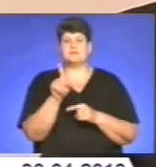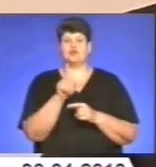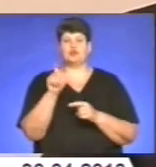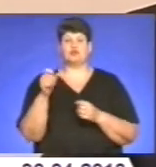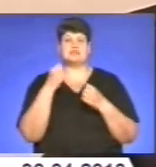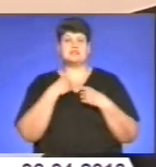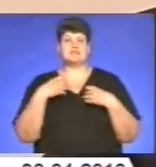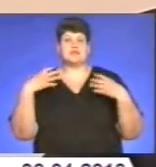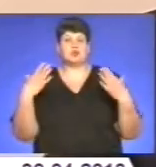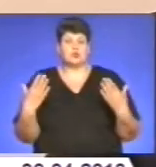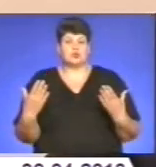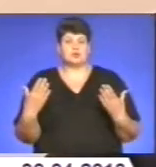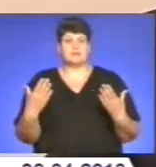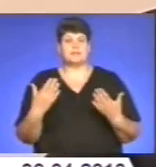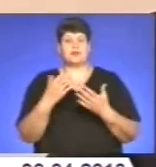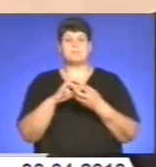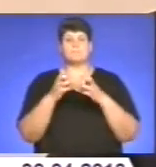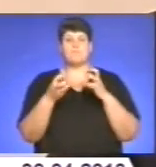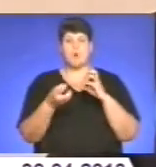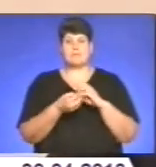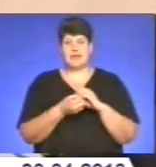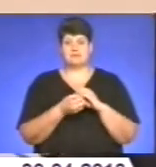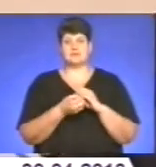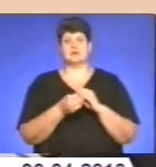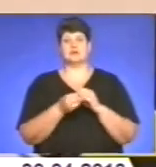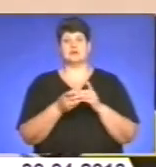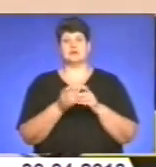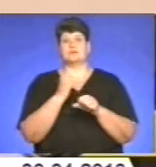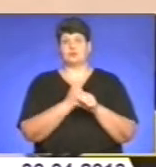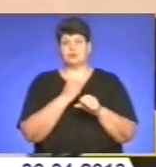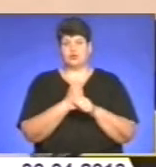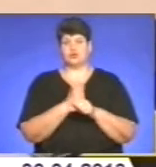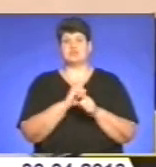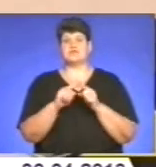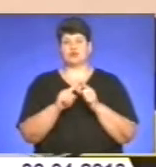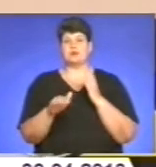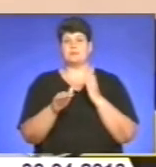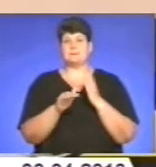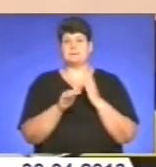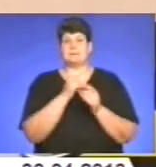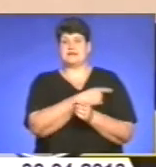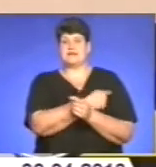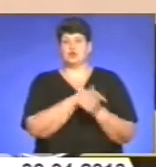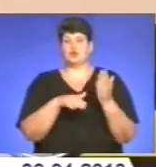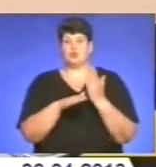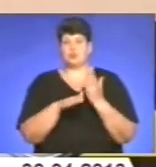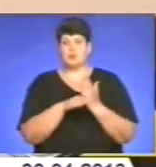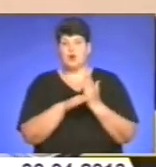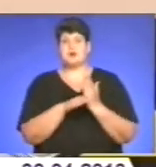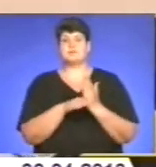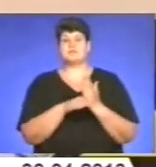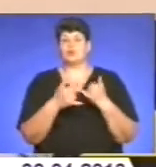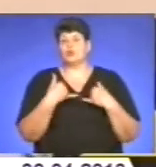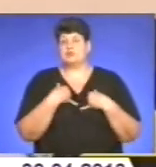святкують. Проблем з функціонуванням швидкої медичної допомоги, чи екстреної медичної допомоги, вже правильно казати,